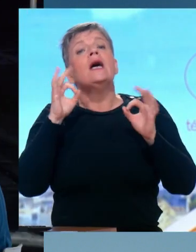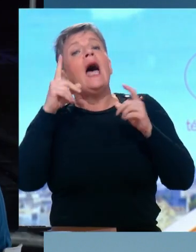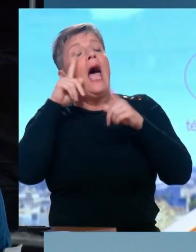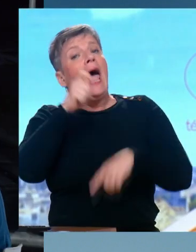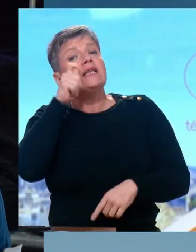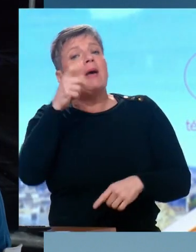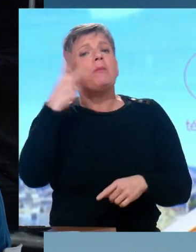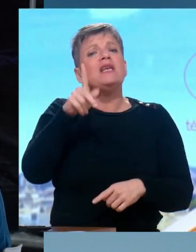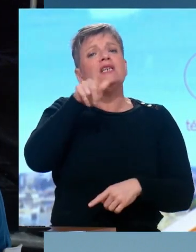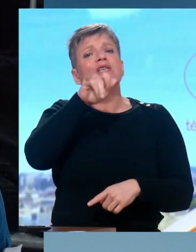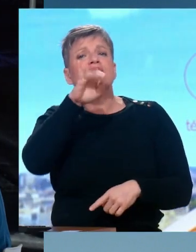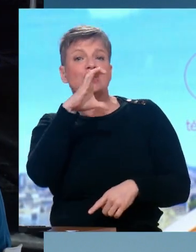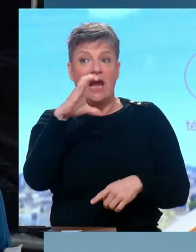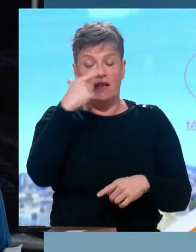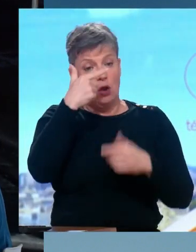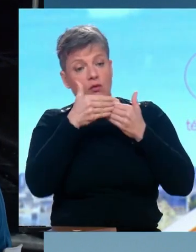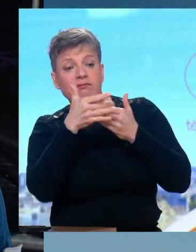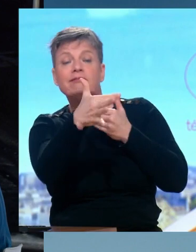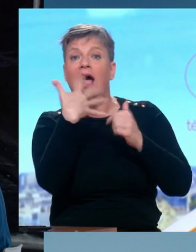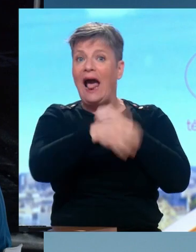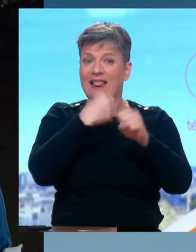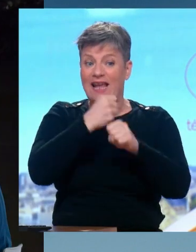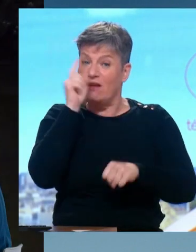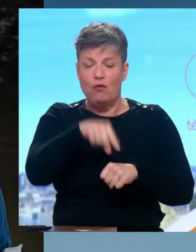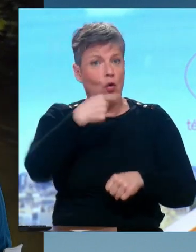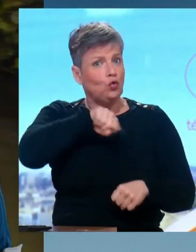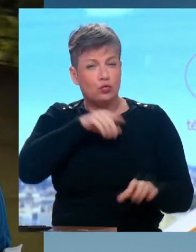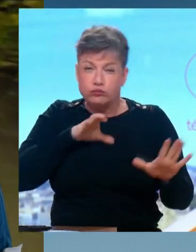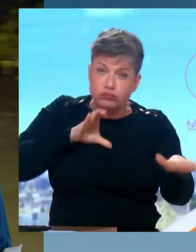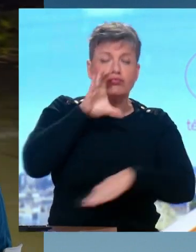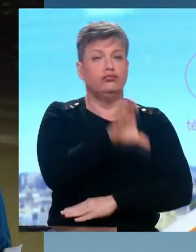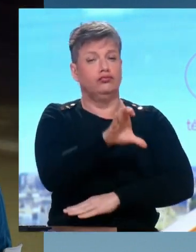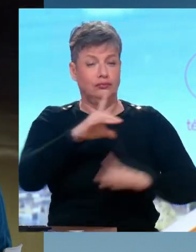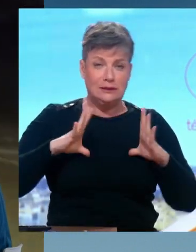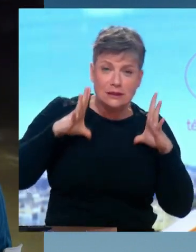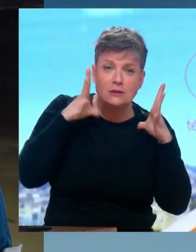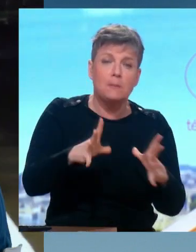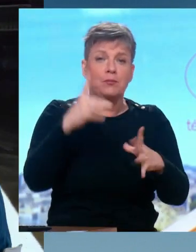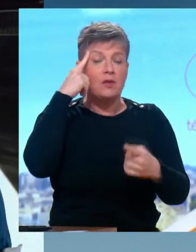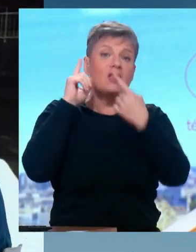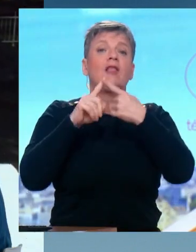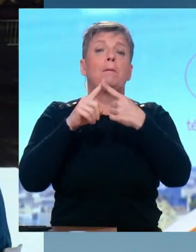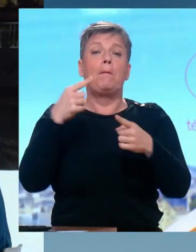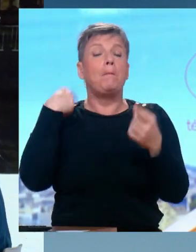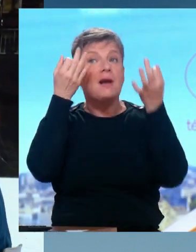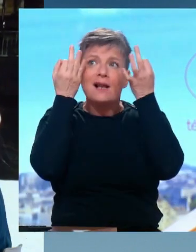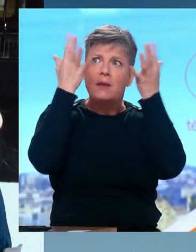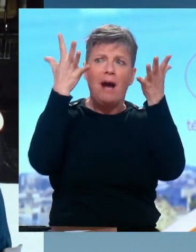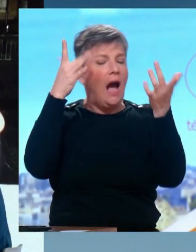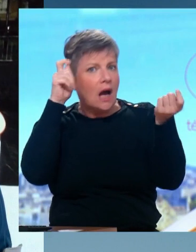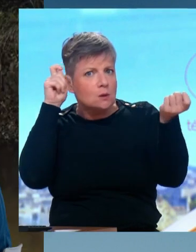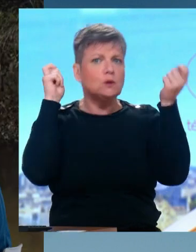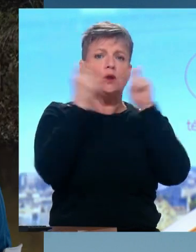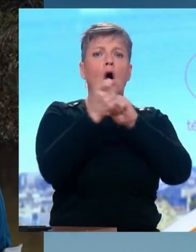les années que nous avons devant nous sont les années où nous devons investir massivement pour arrêter, pour sortir des